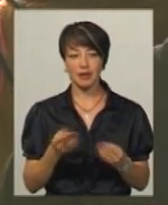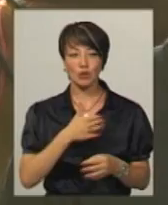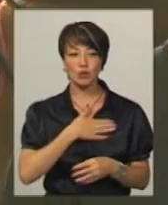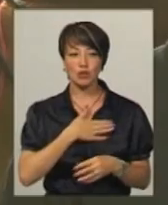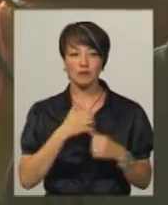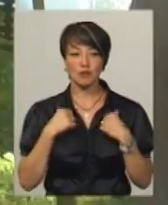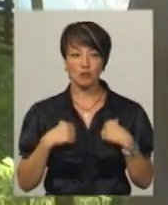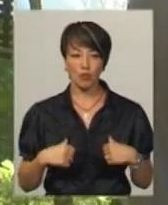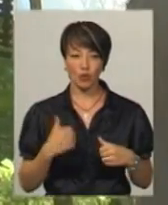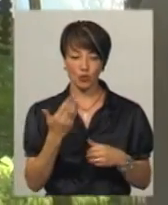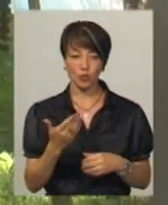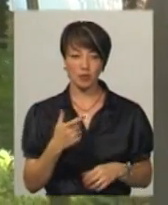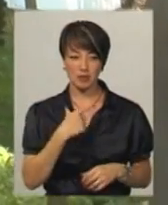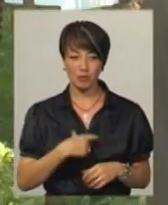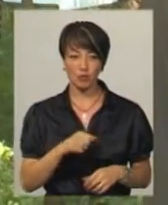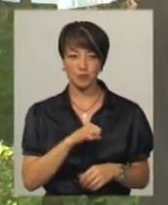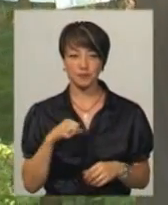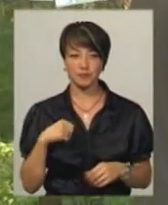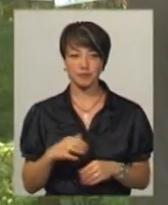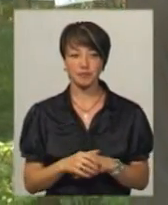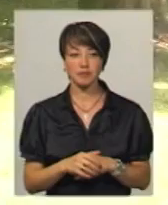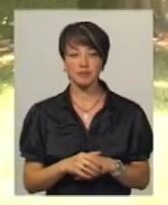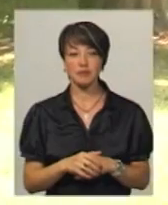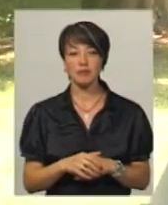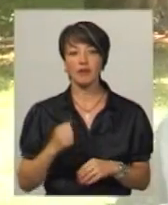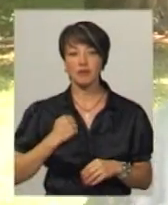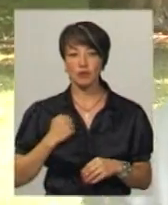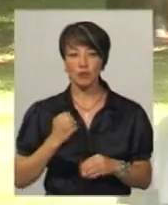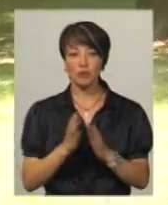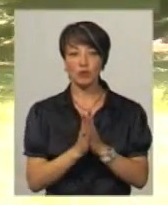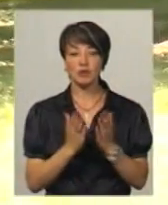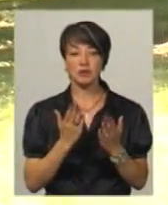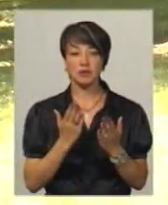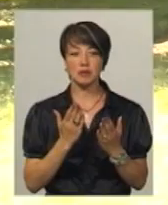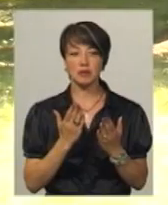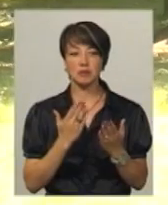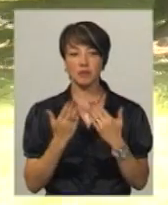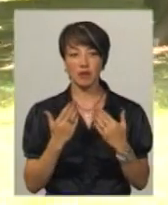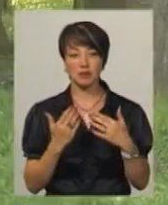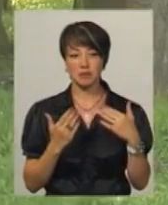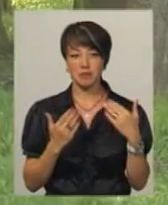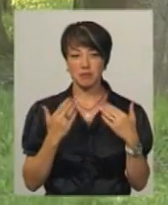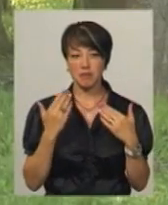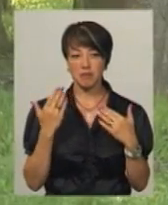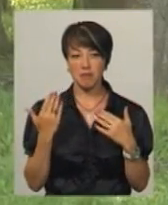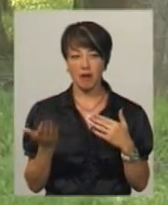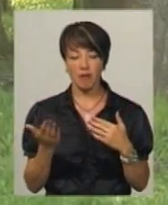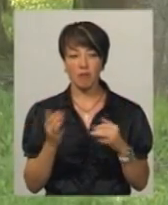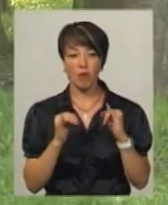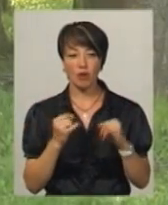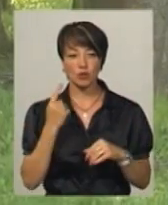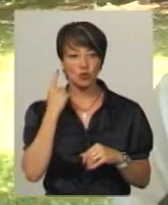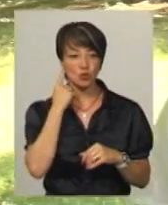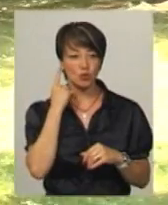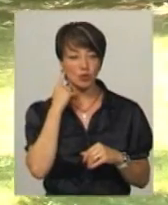спокій самому тобі. Розвідник Роману позивний «Монгол» просить спілкуватися праворуч від нього. Каже, від контузії погано чує правим